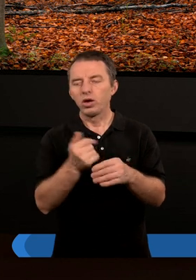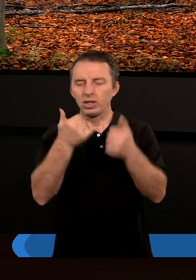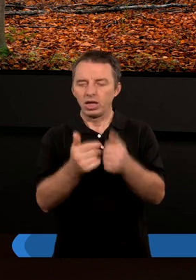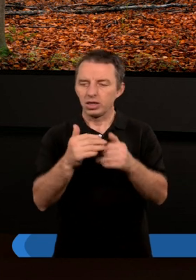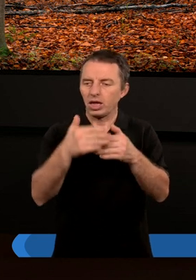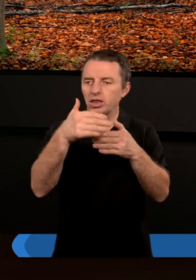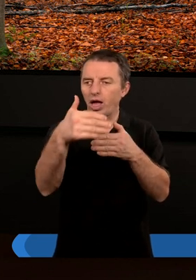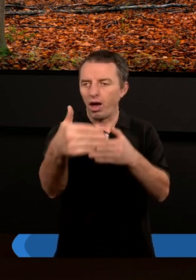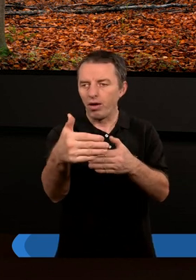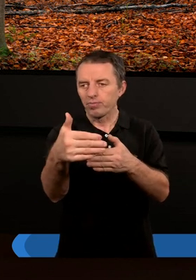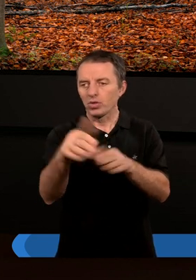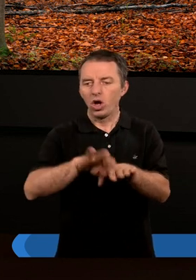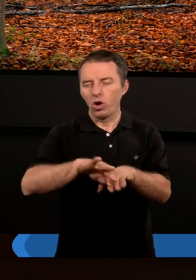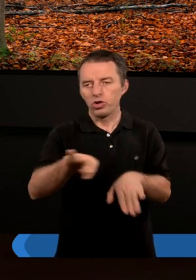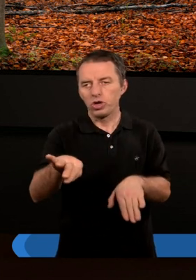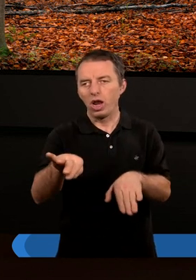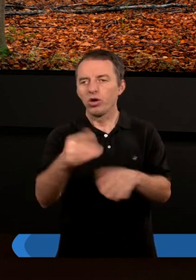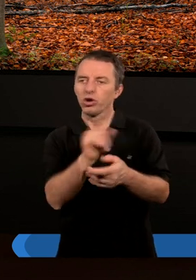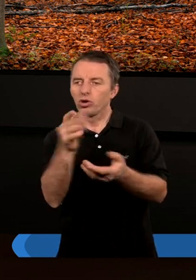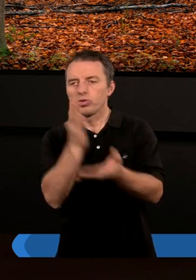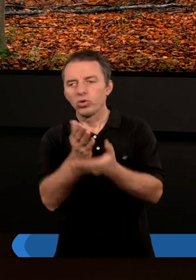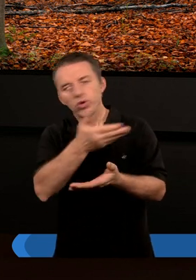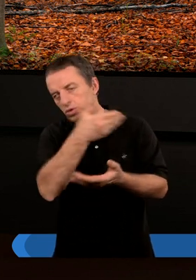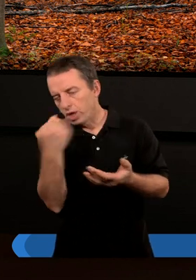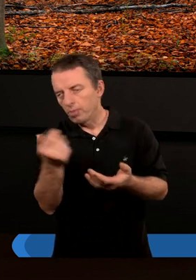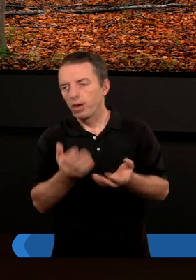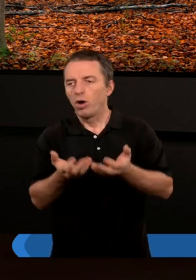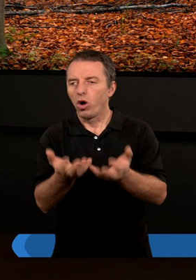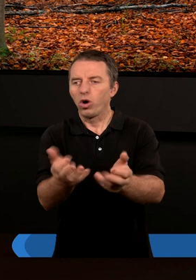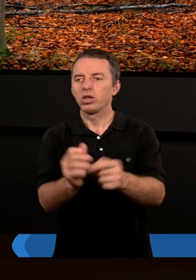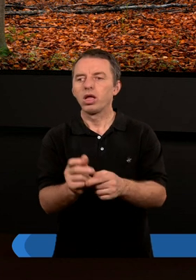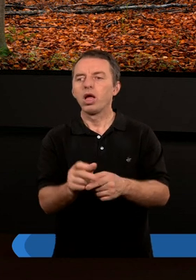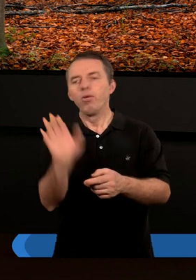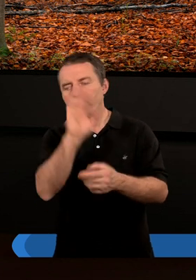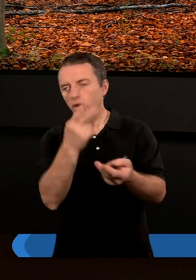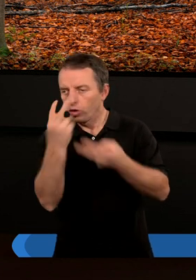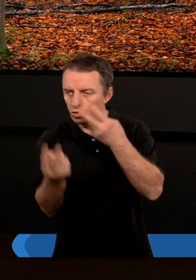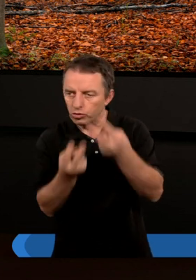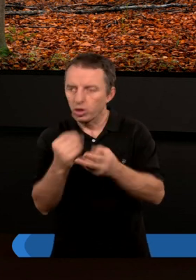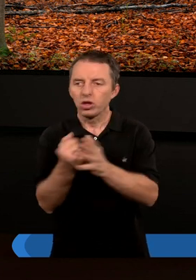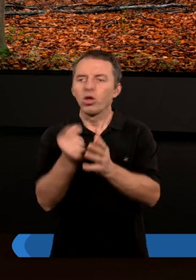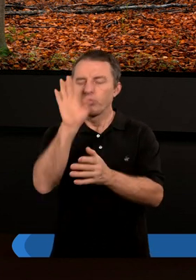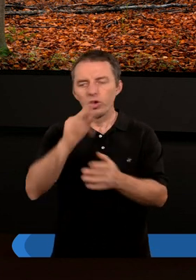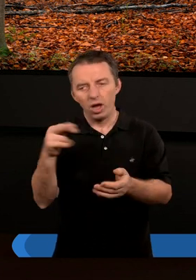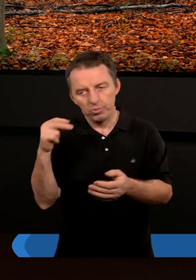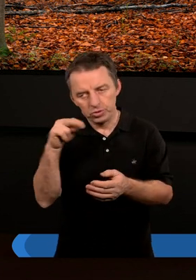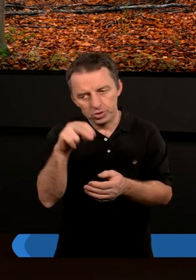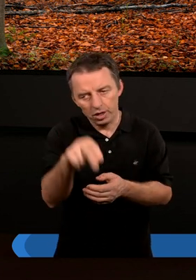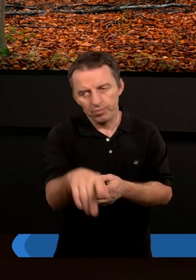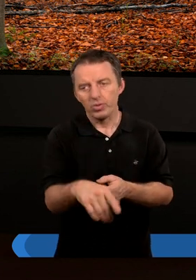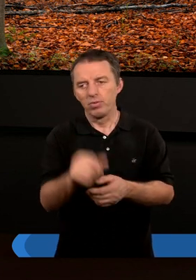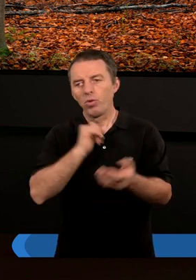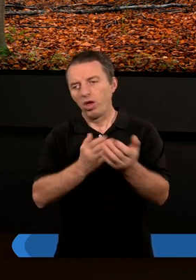staje się daleki, jakby oddzielony, że już nie mam takiej ochoty, aby Boga szukać, aby do Niego przyjść.